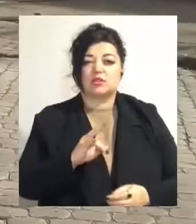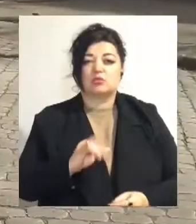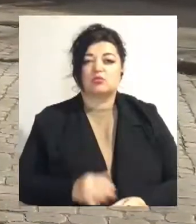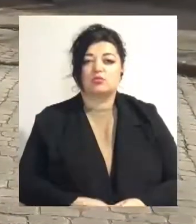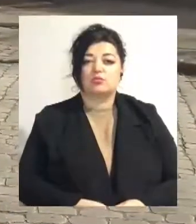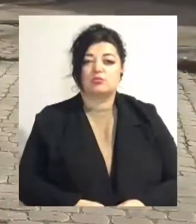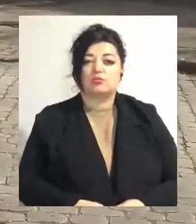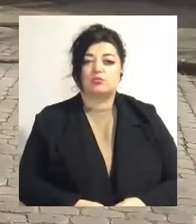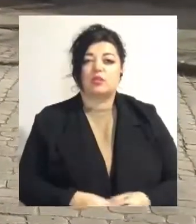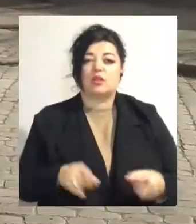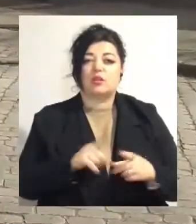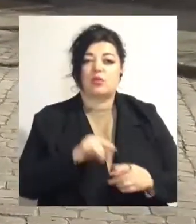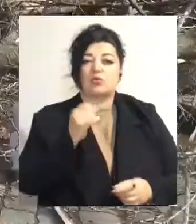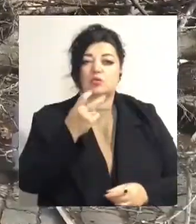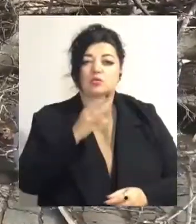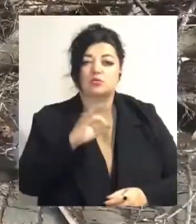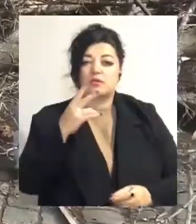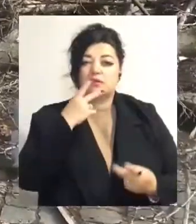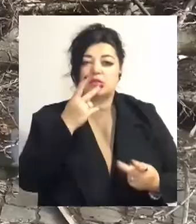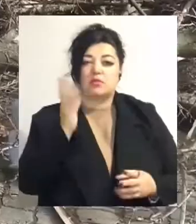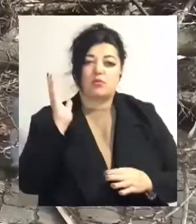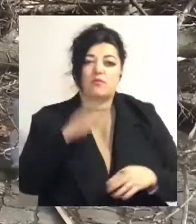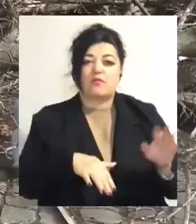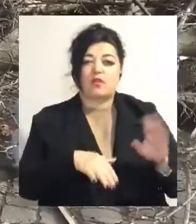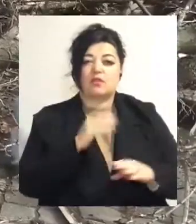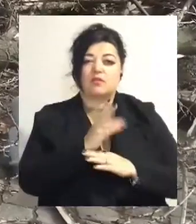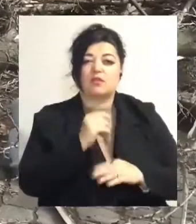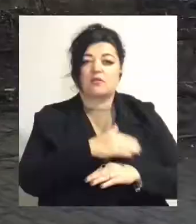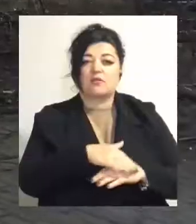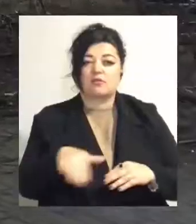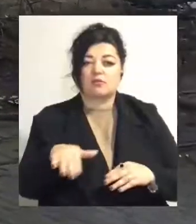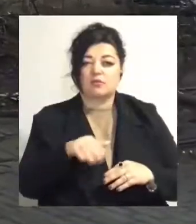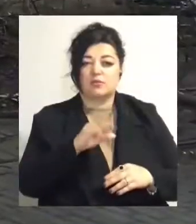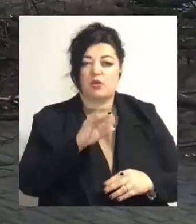Так о 13.00 виглядали повалення дерева на вулицях Дворянська та Ніжинська.